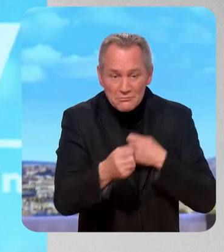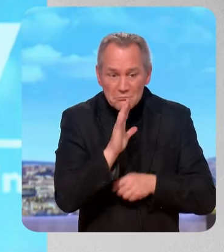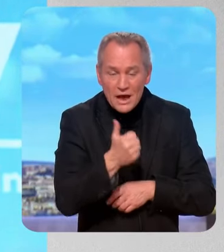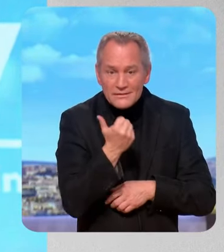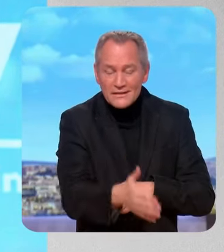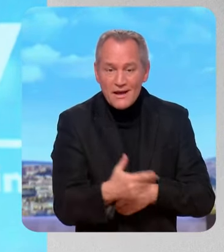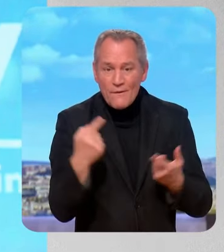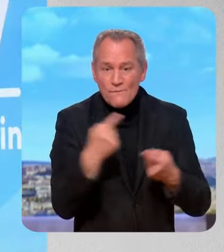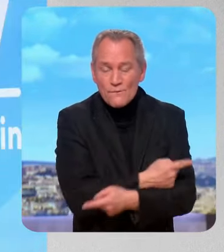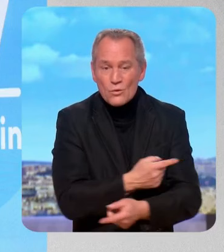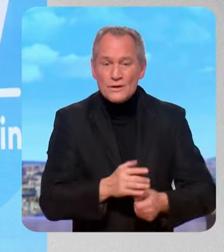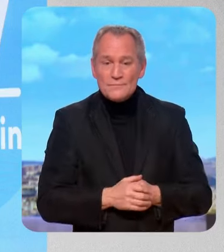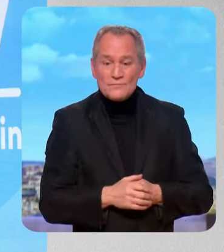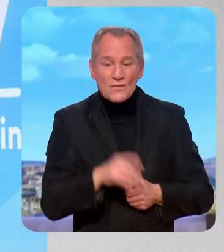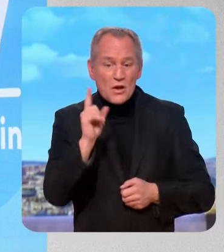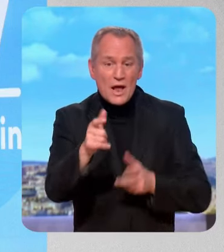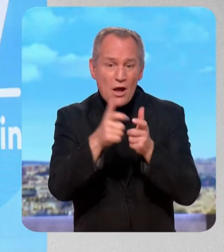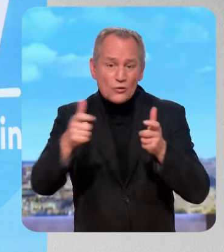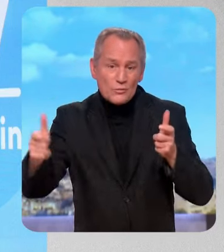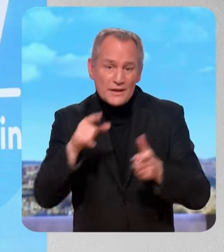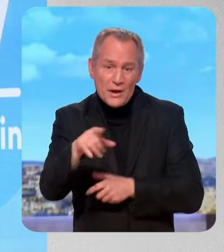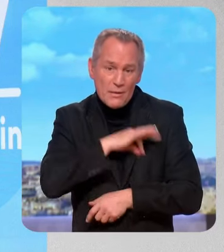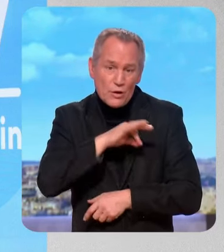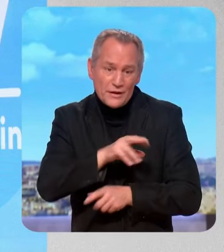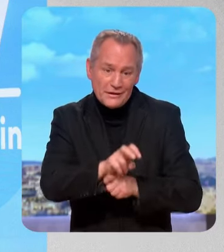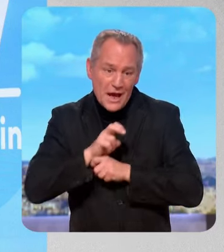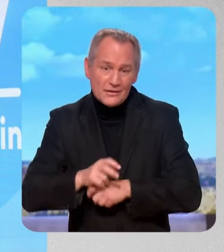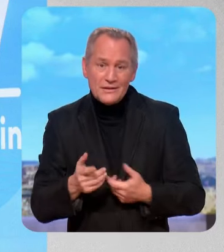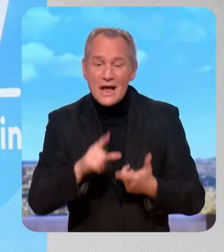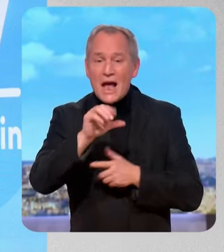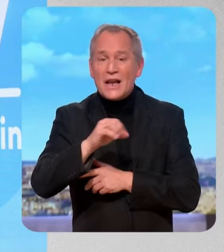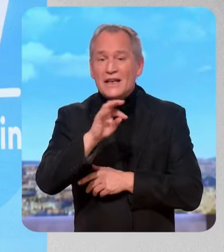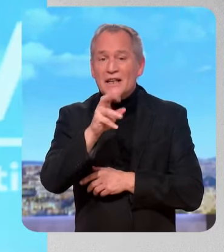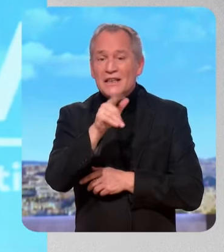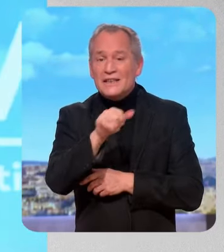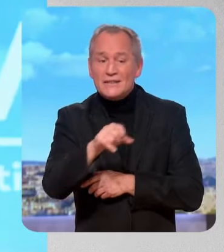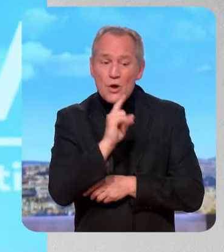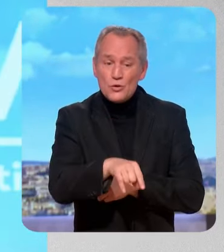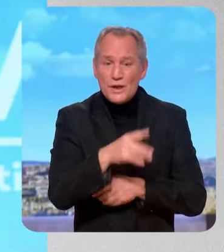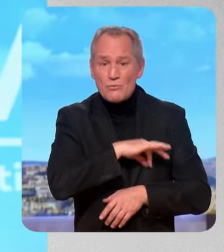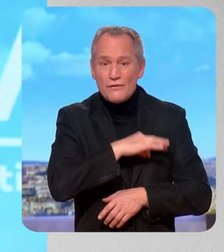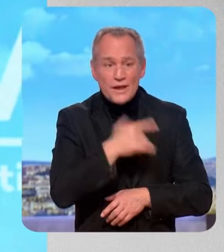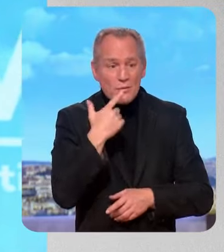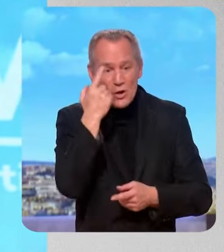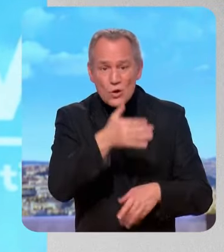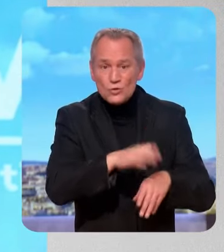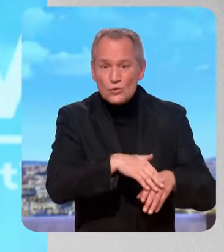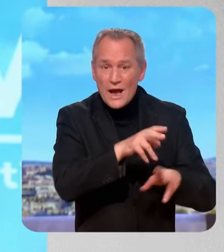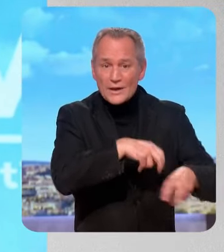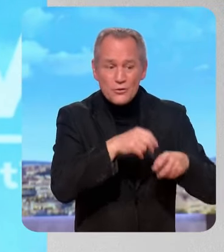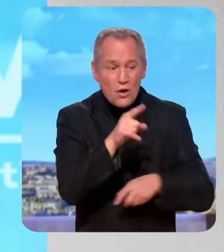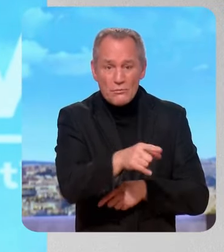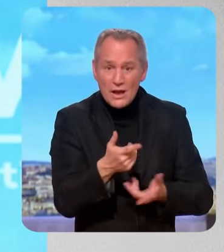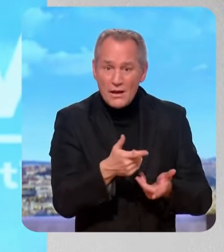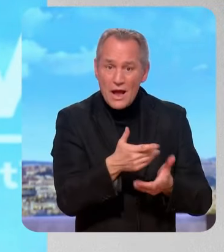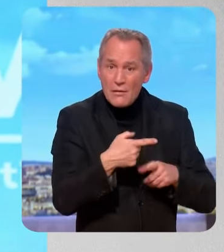Yara fait des profits, il le fait sur le dos des agriculteurs. Quand Lactalis fait des profits, il le fait sur le dos des agriculteurs. Quand Leclerc fait des